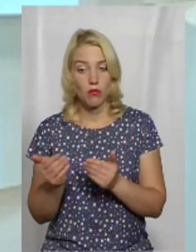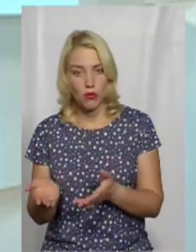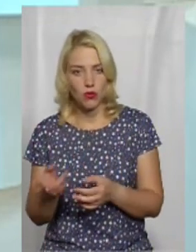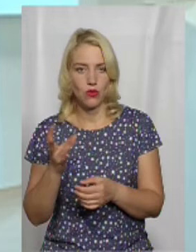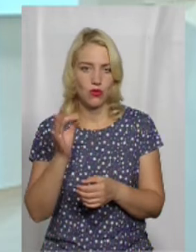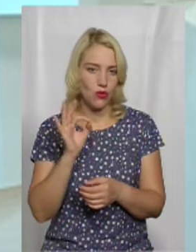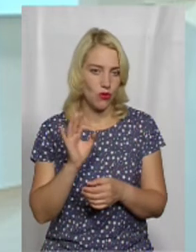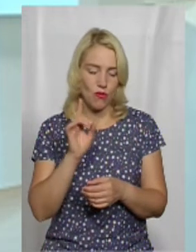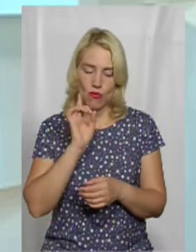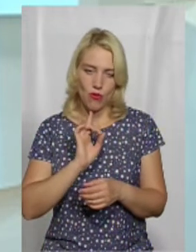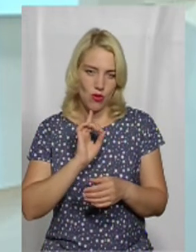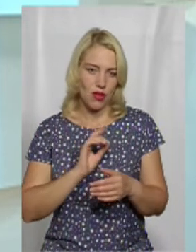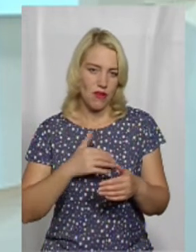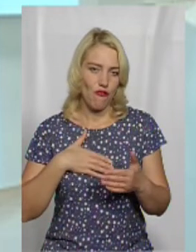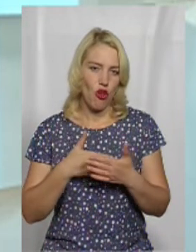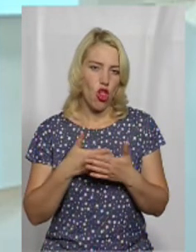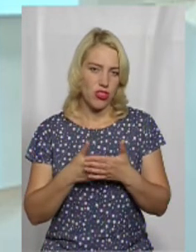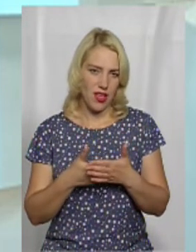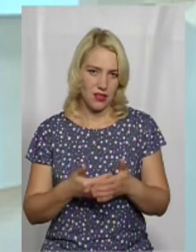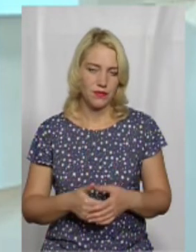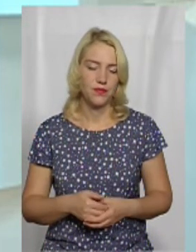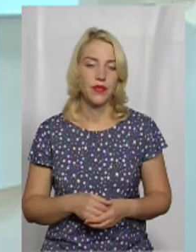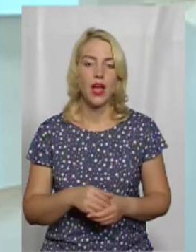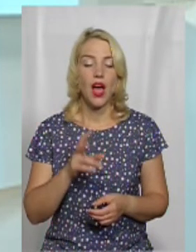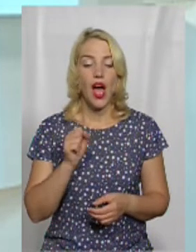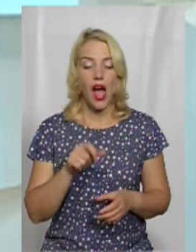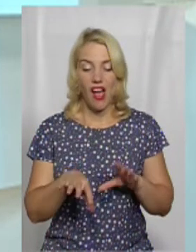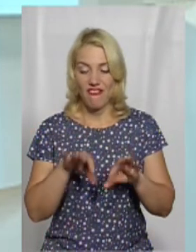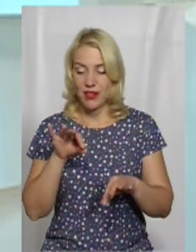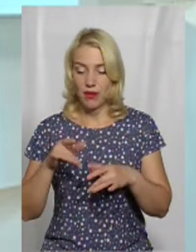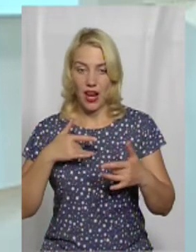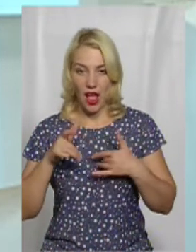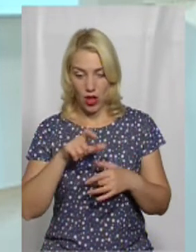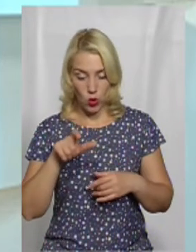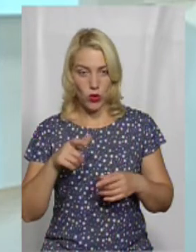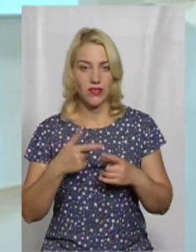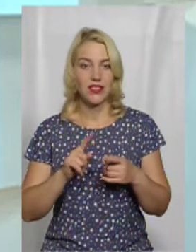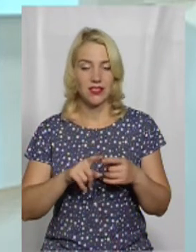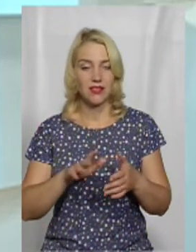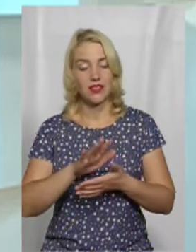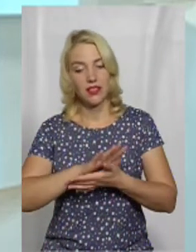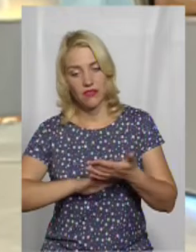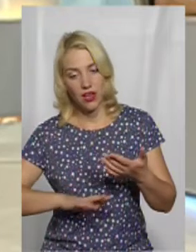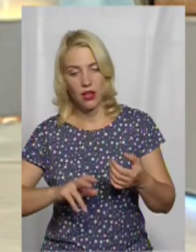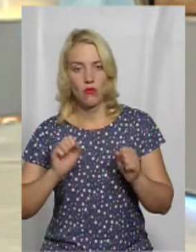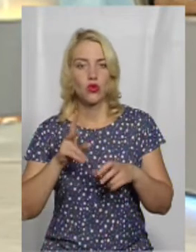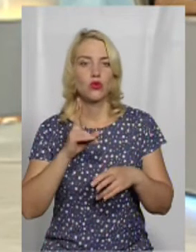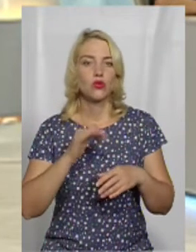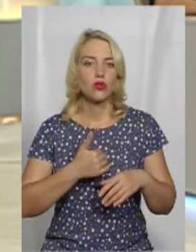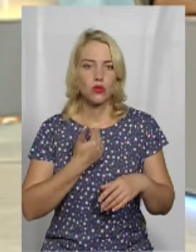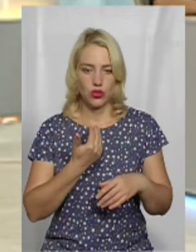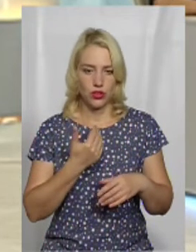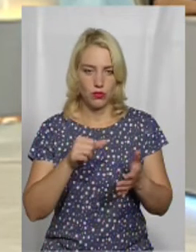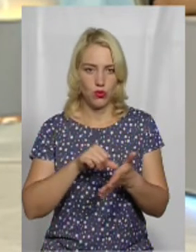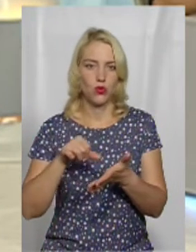але поки що на волонтерських засадах це. А ось такий підбір акторів, він ще триває, якщо хтось з телеглядачів захоче приєднатися, йому